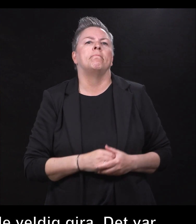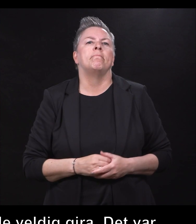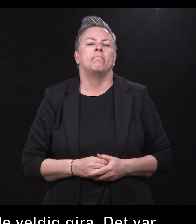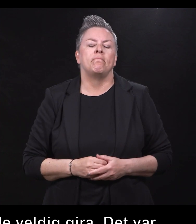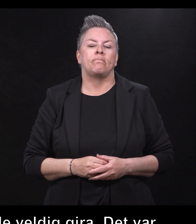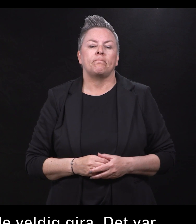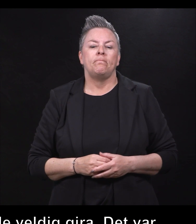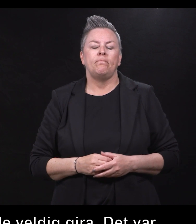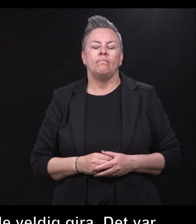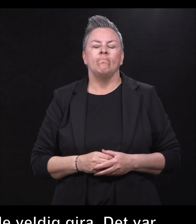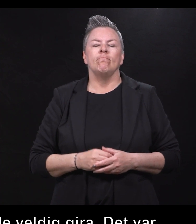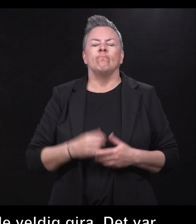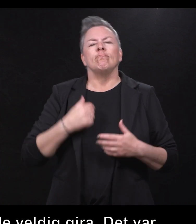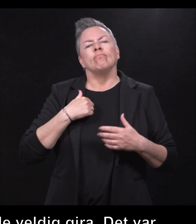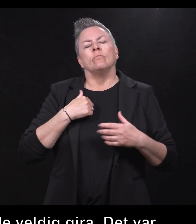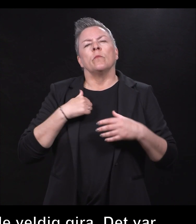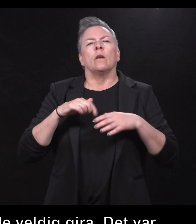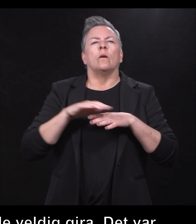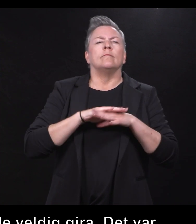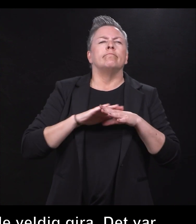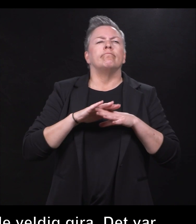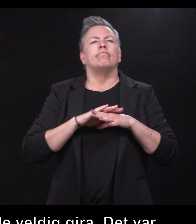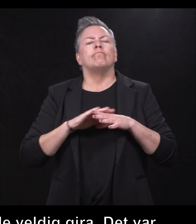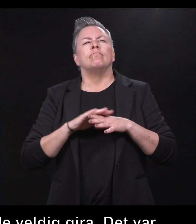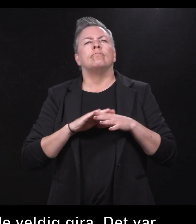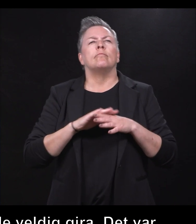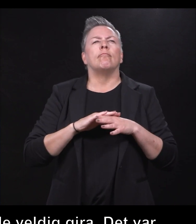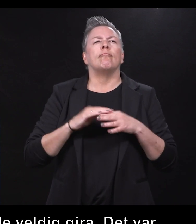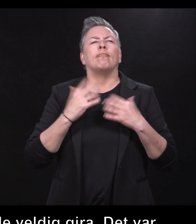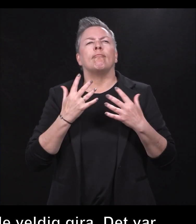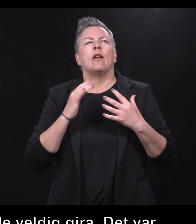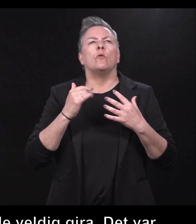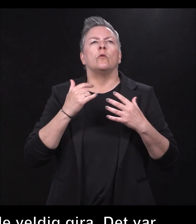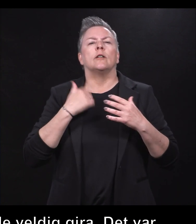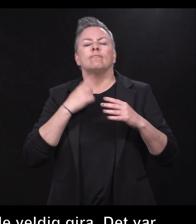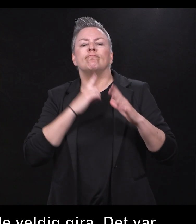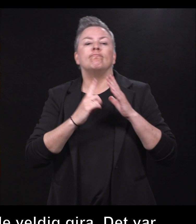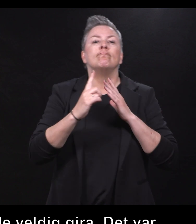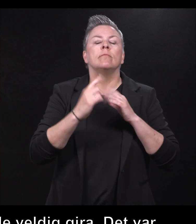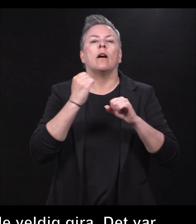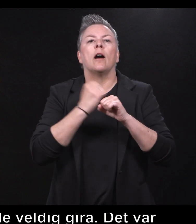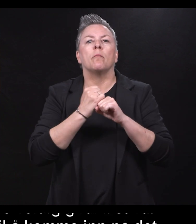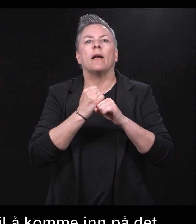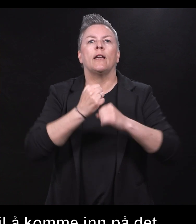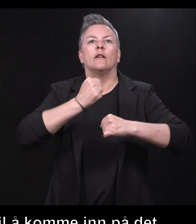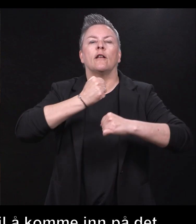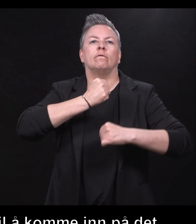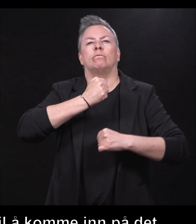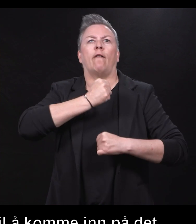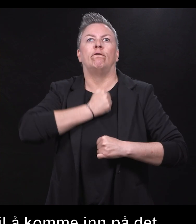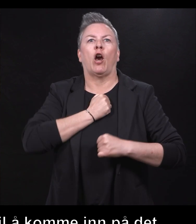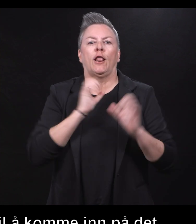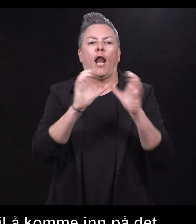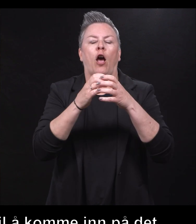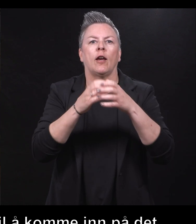Det som jeg kjente gjorde mest var når vi først kom inn i arbeid i vakklagene. Du blir